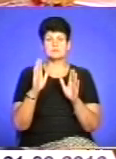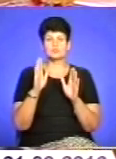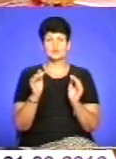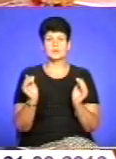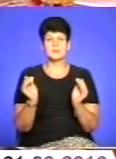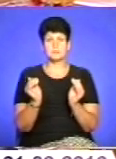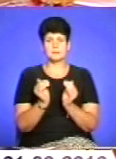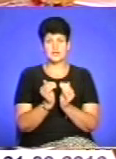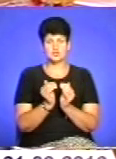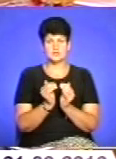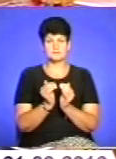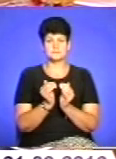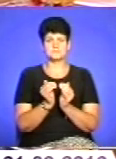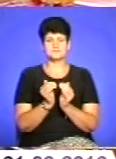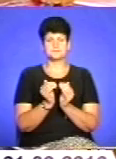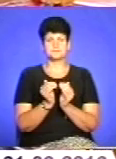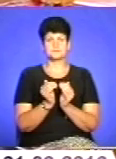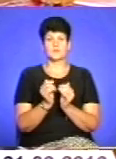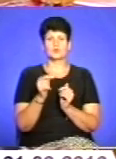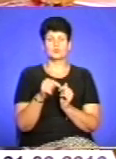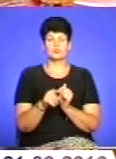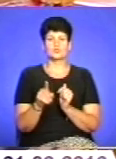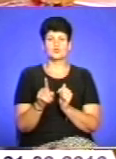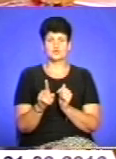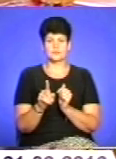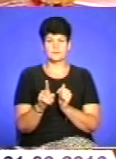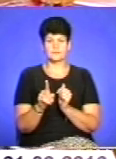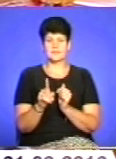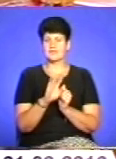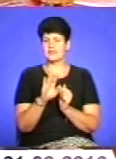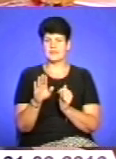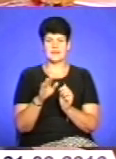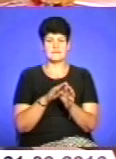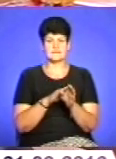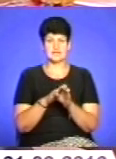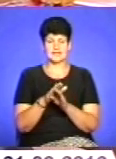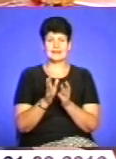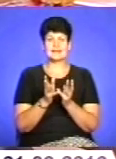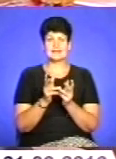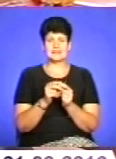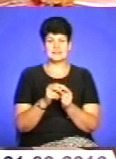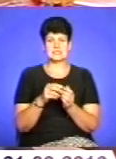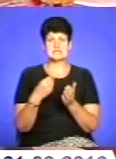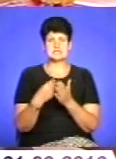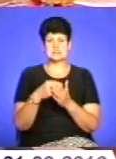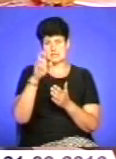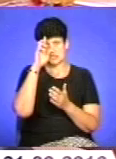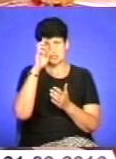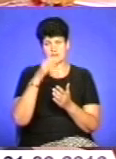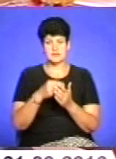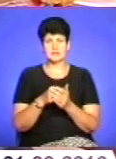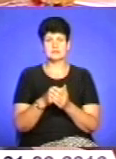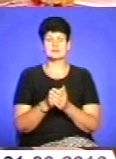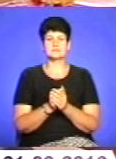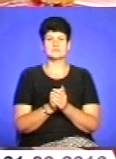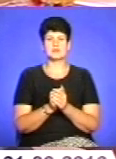значно менше, тому що кількість бюджетників зможуть